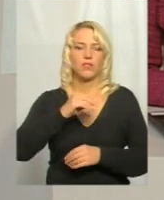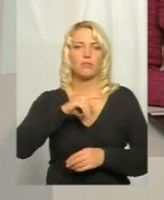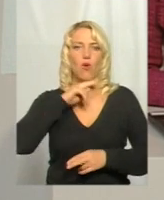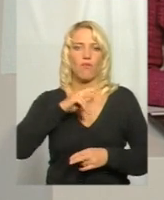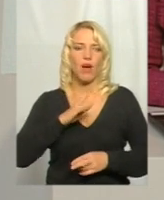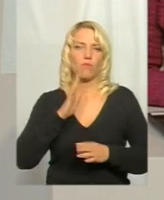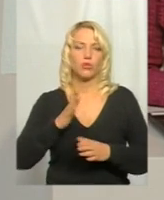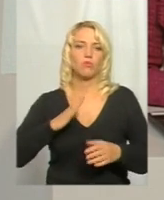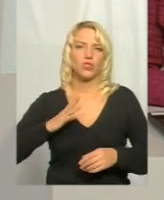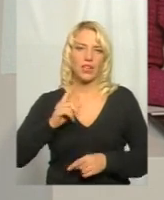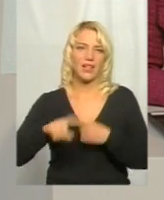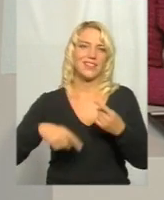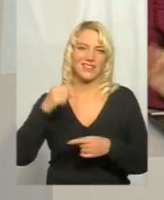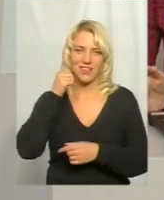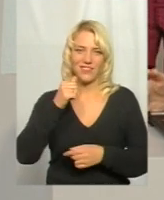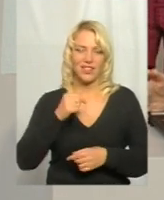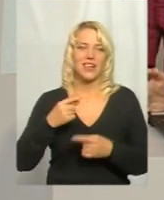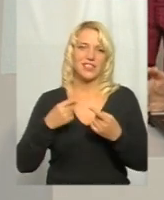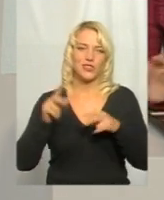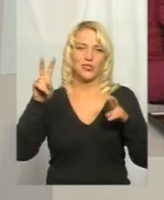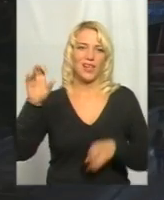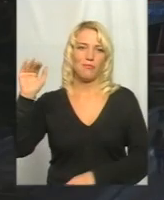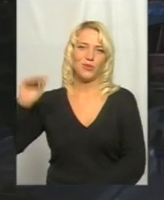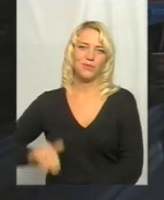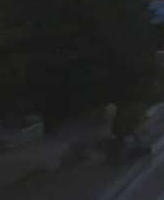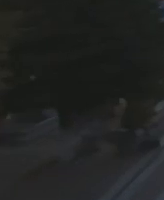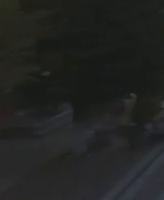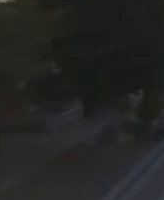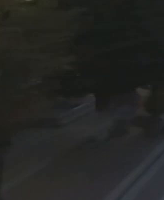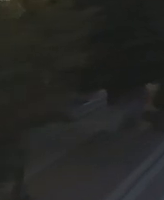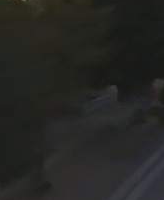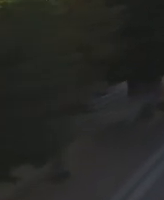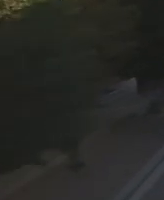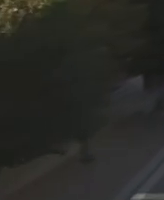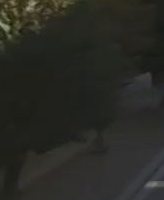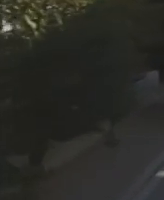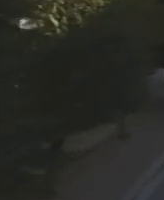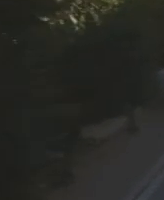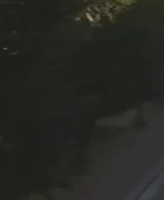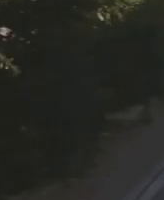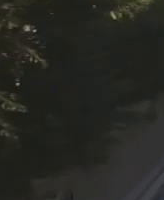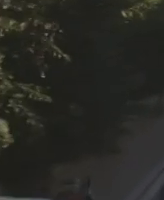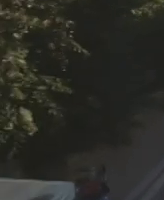Чекатиму вас завтра у цій же порі вже з іншою темою. Дякую. Дякую.